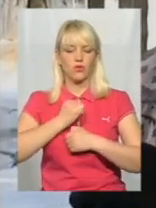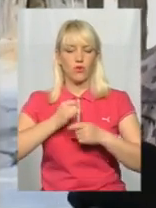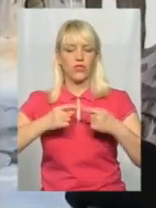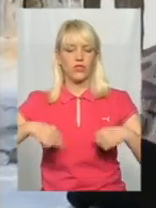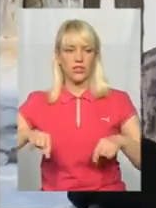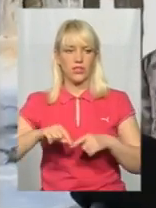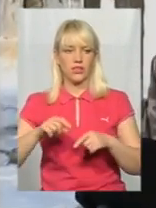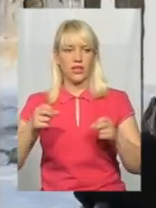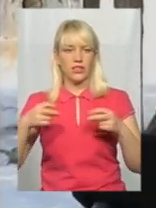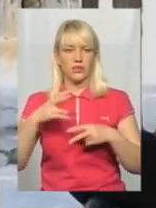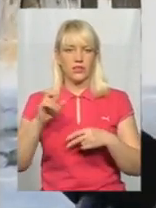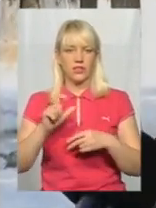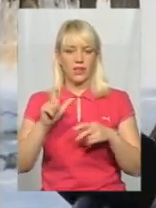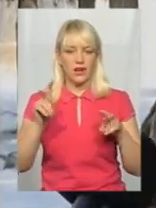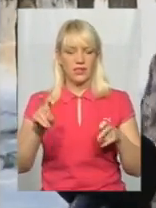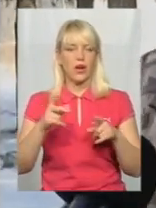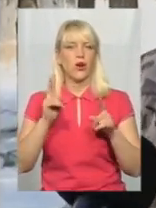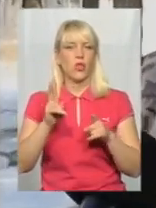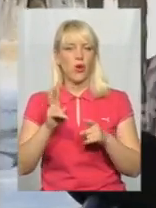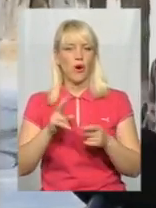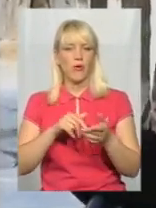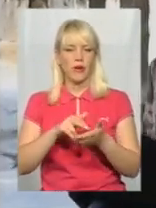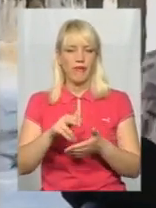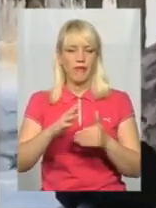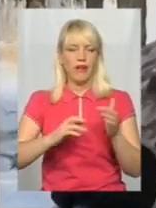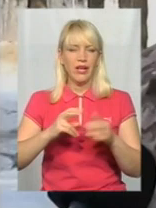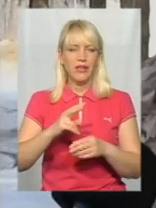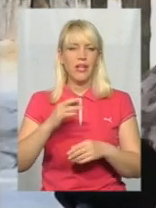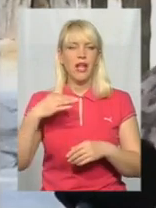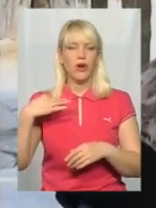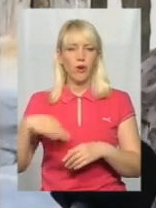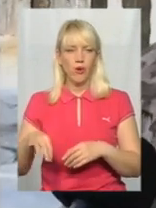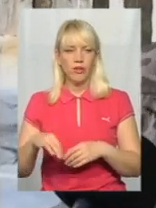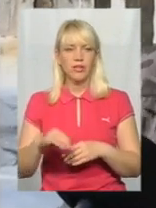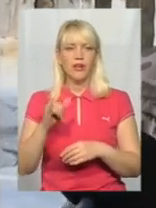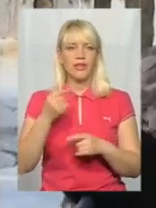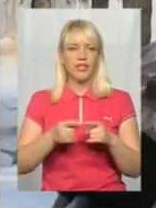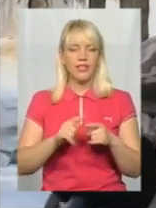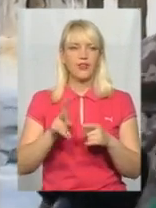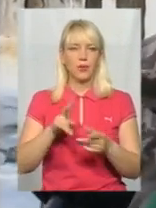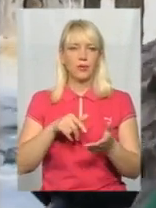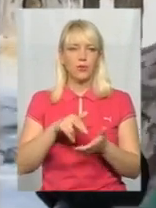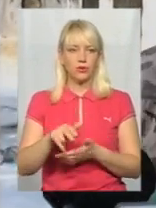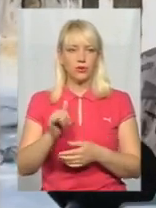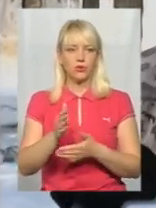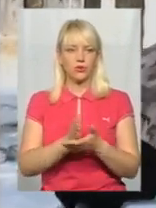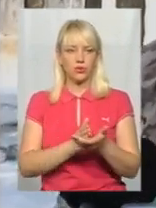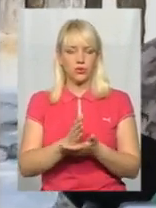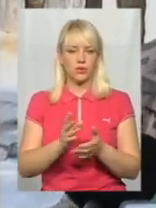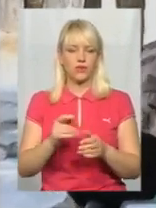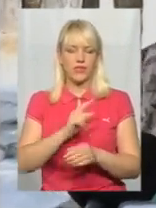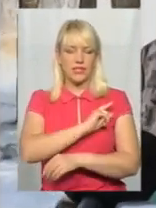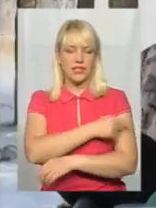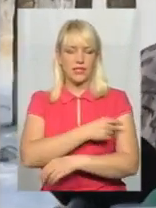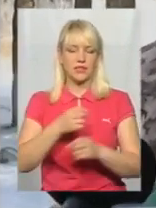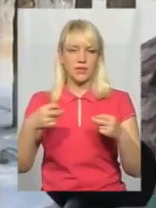сил спеціальних операцій. Ті бійці, які проходять кваліфікаційний курс, саме ті, що проходять службу в силах спеціальних